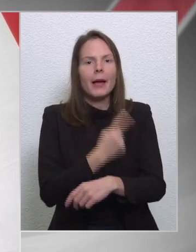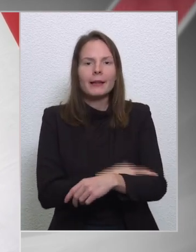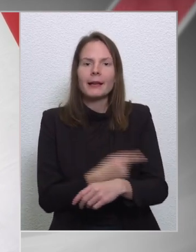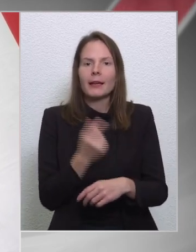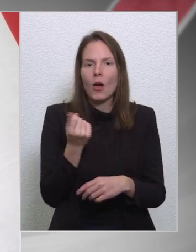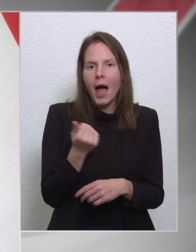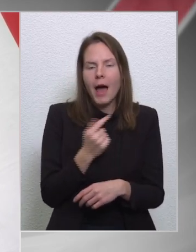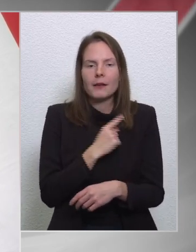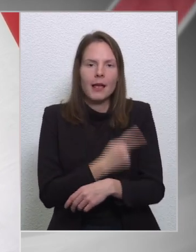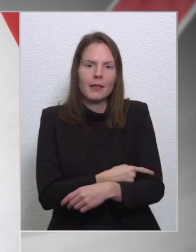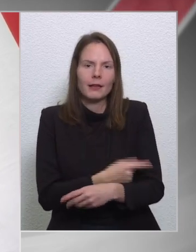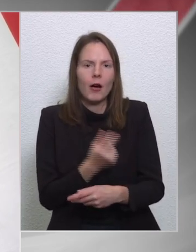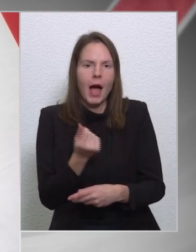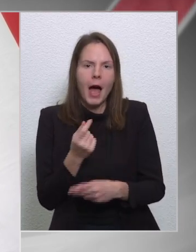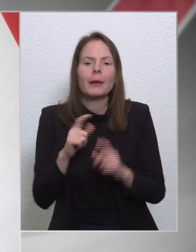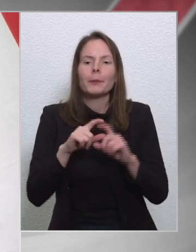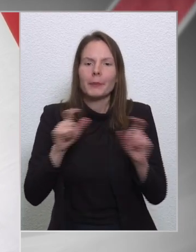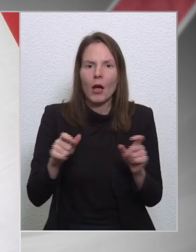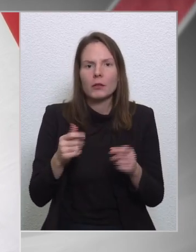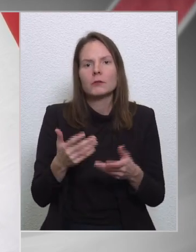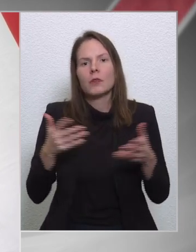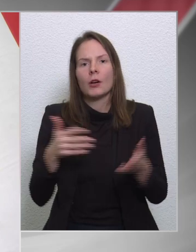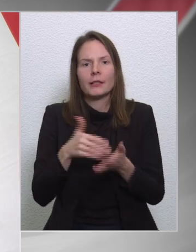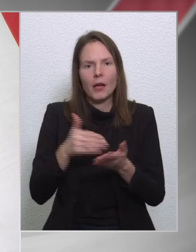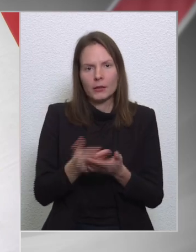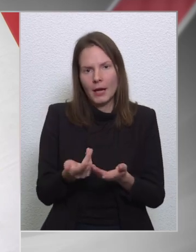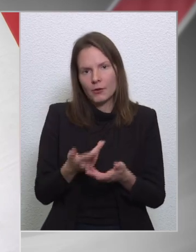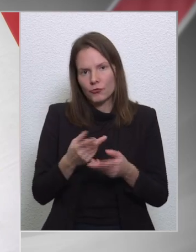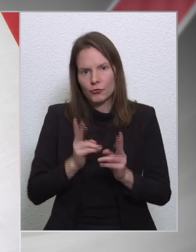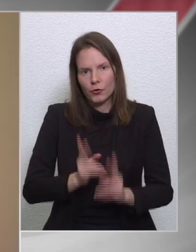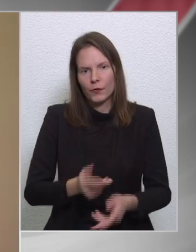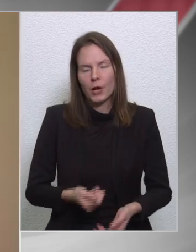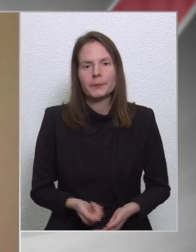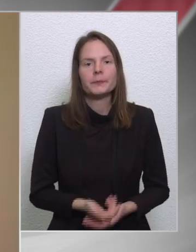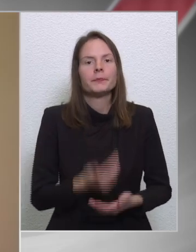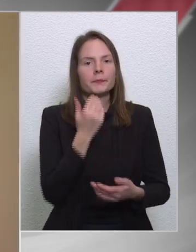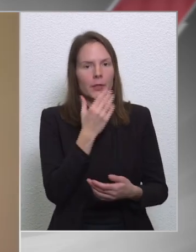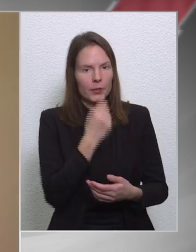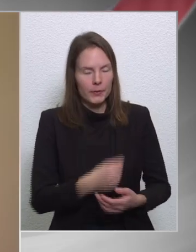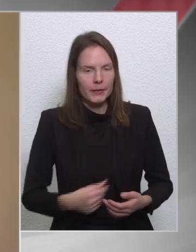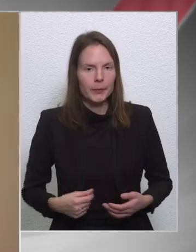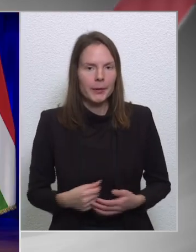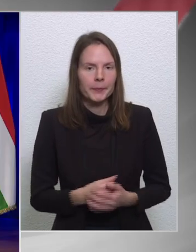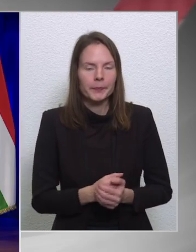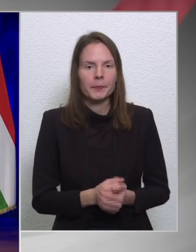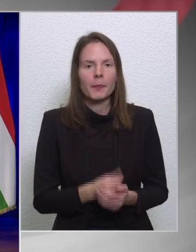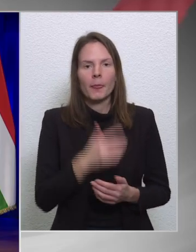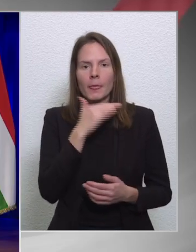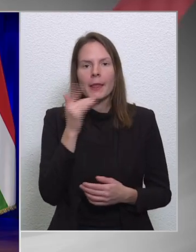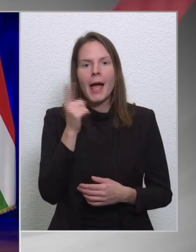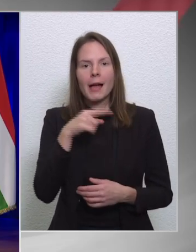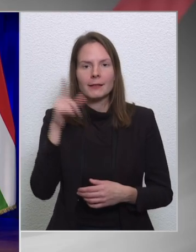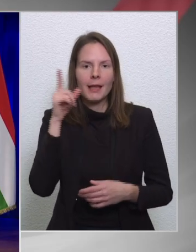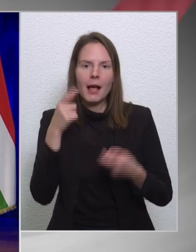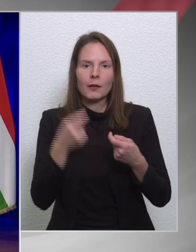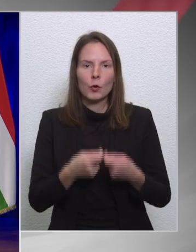energiárak miatt megnövekvő kiadásokkal van. Köszönöm szépen. RTL Klub.